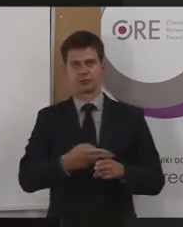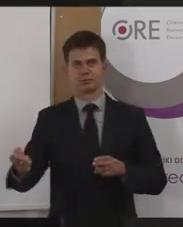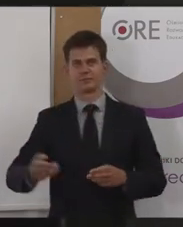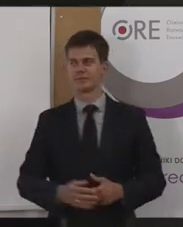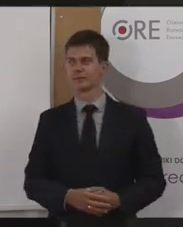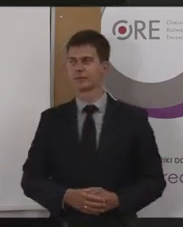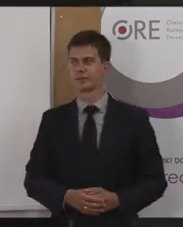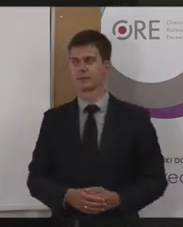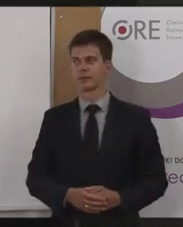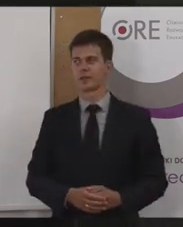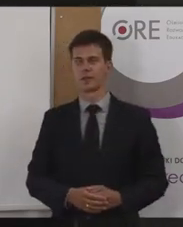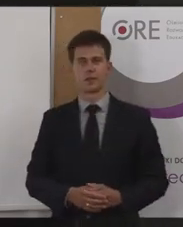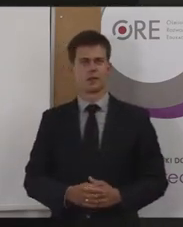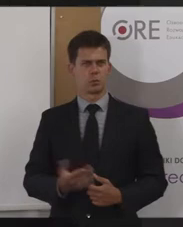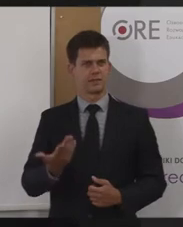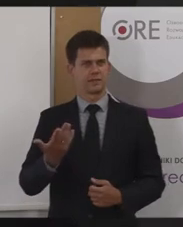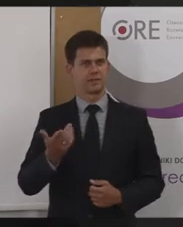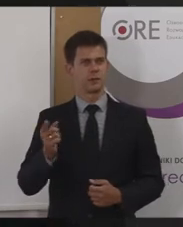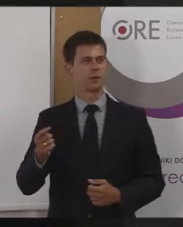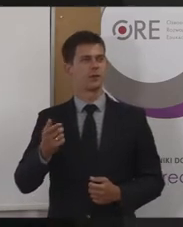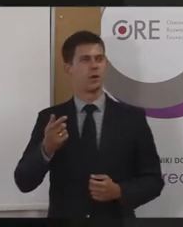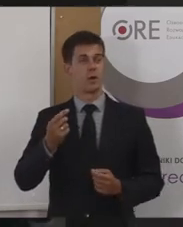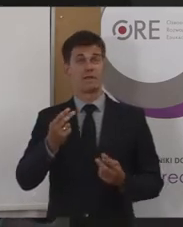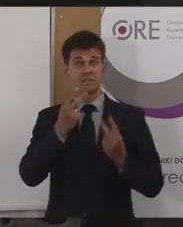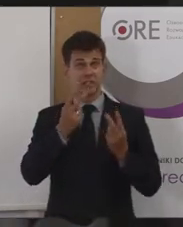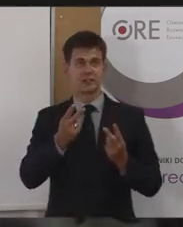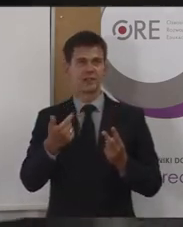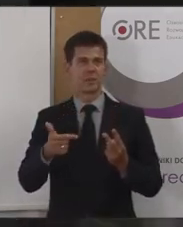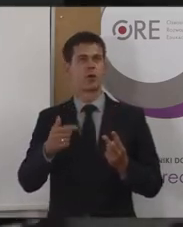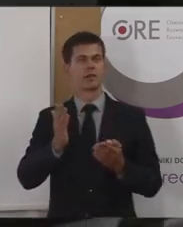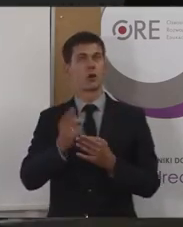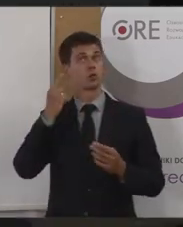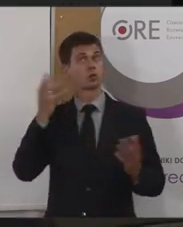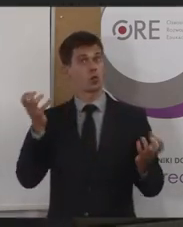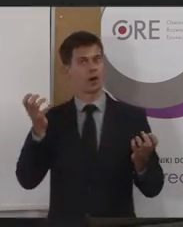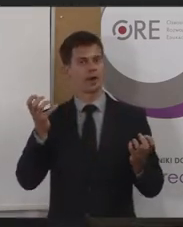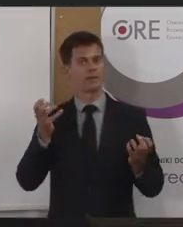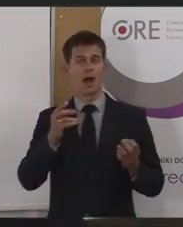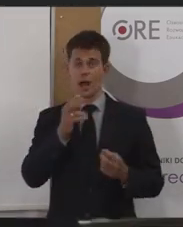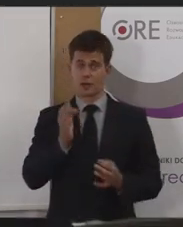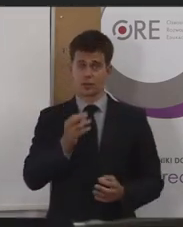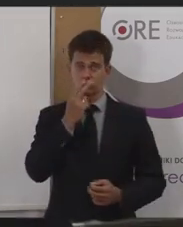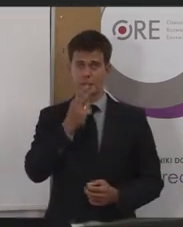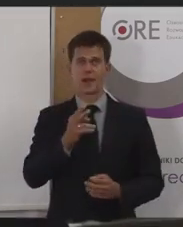to, no nie wiem czy unaoczniłem, ale unauszniłem przynajmniej, tak? A teraz jak wygląda treść